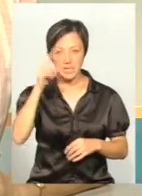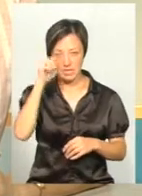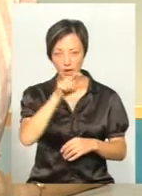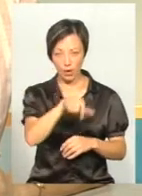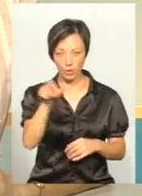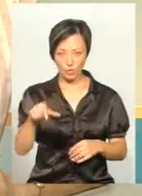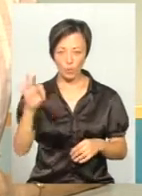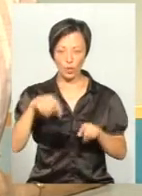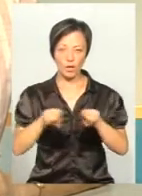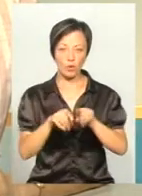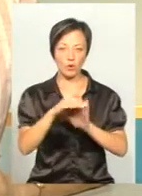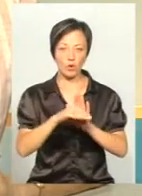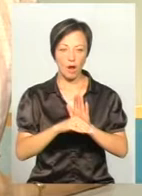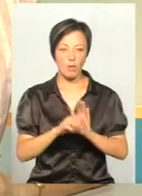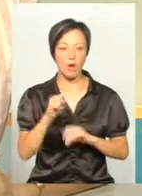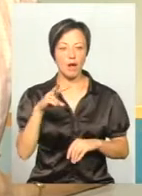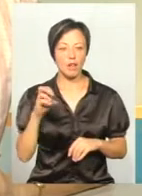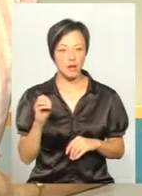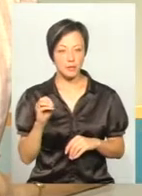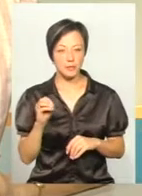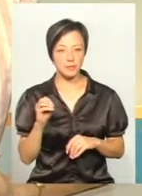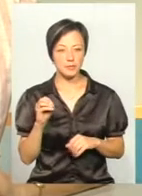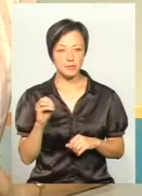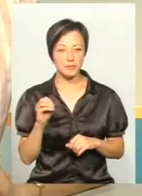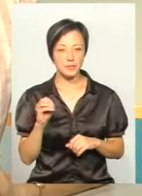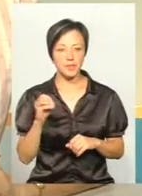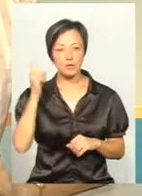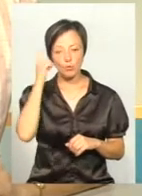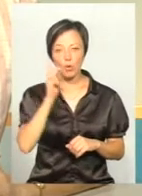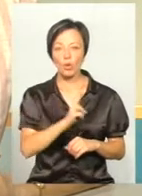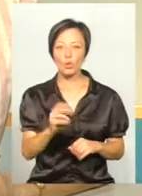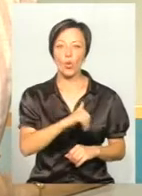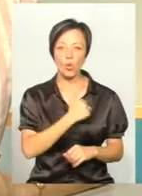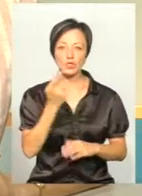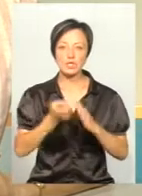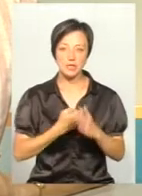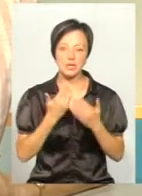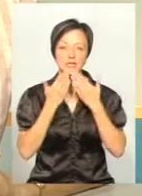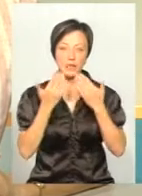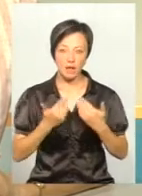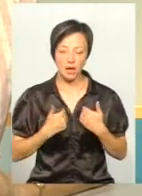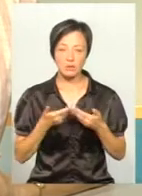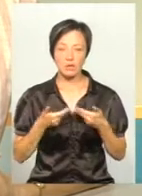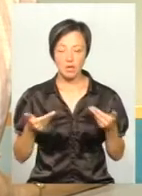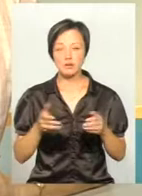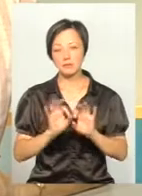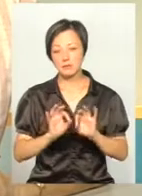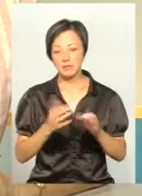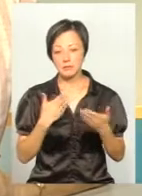таку програму, але, я думаю, той, хто хоче дізнатися, звертається до нас. Ми